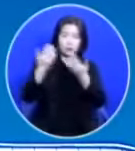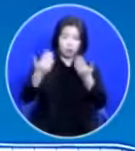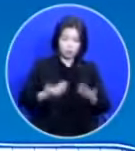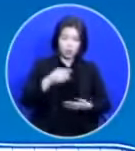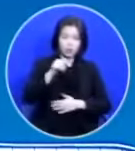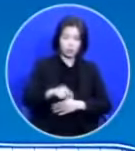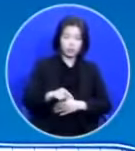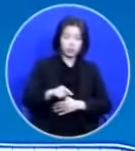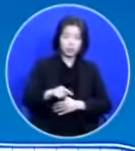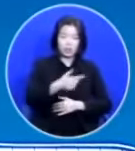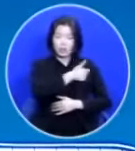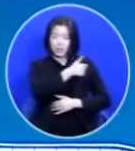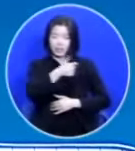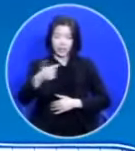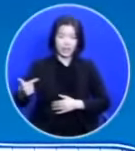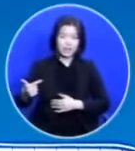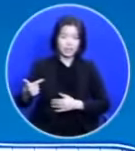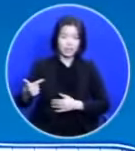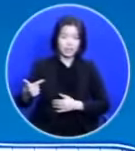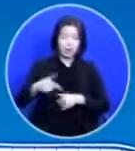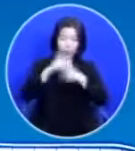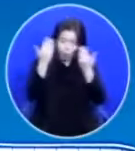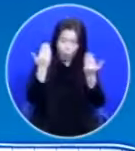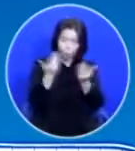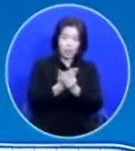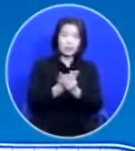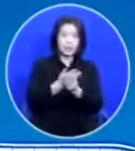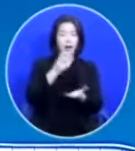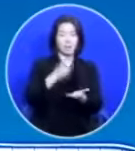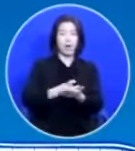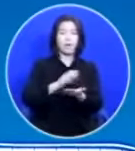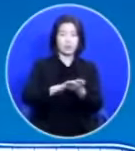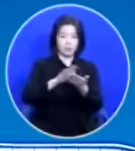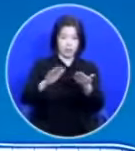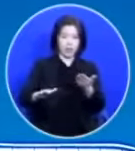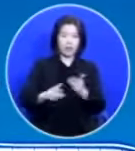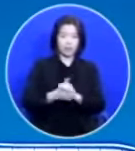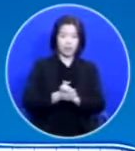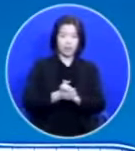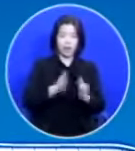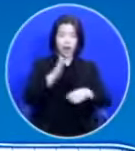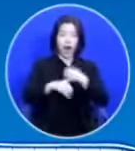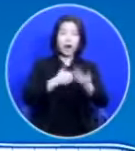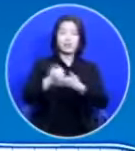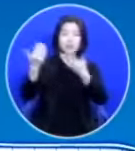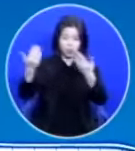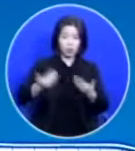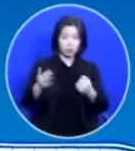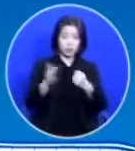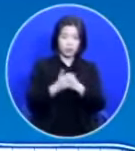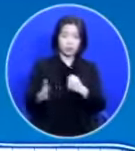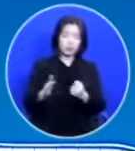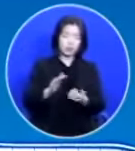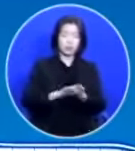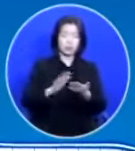대단히 완전한 율법입니다 하나님이 주신 것이에요 그러니 하나님의